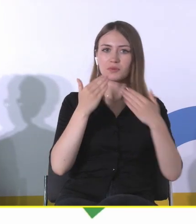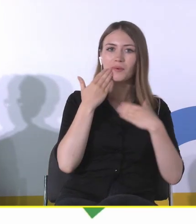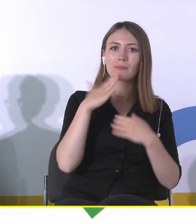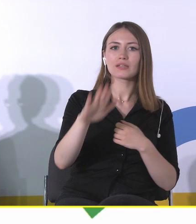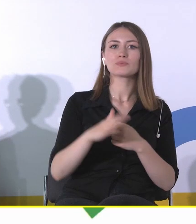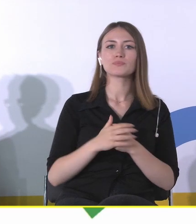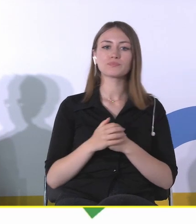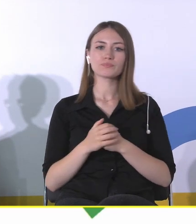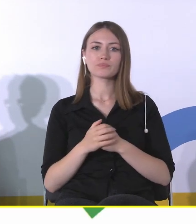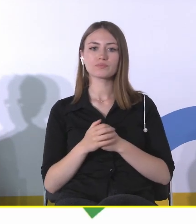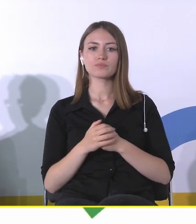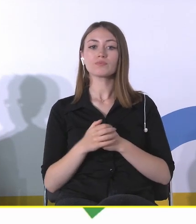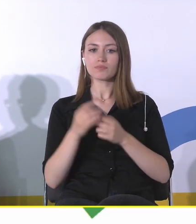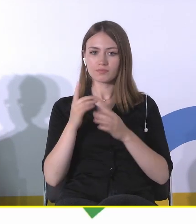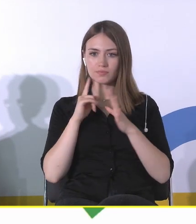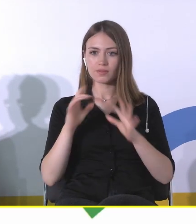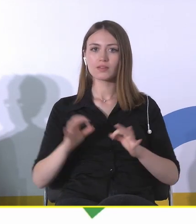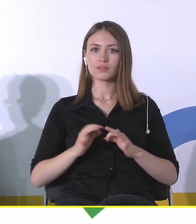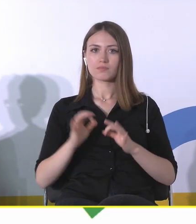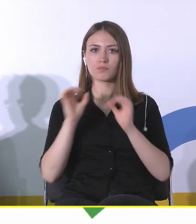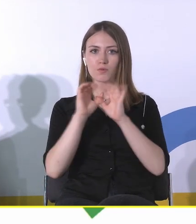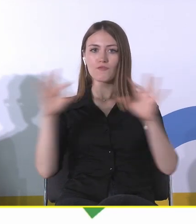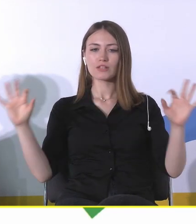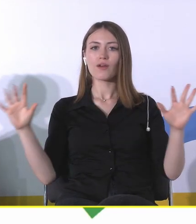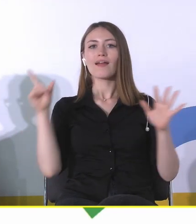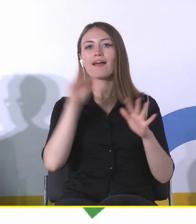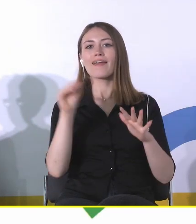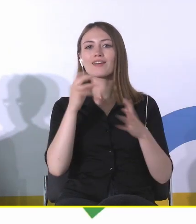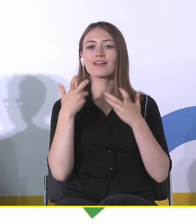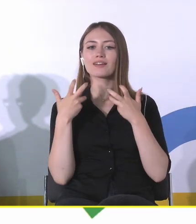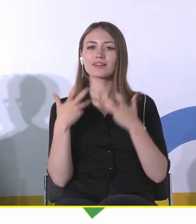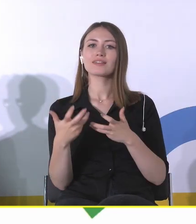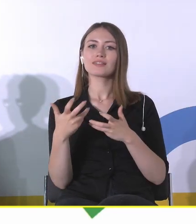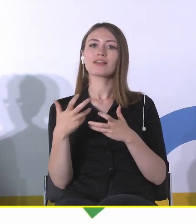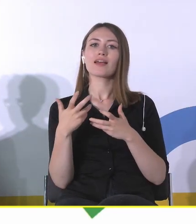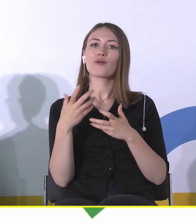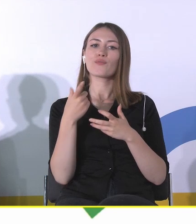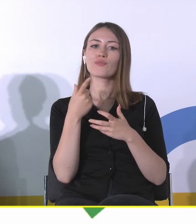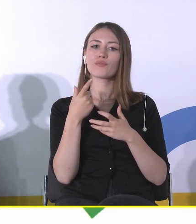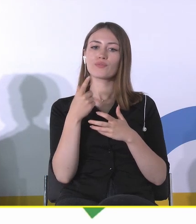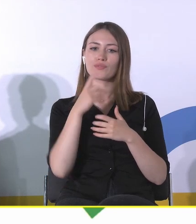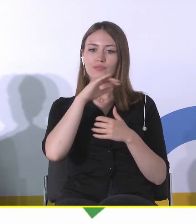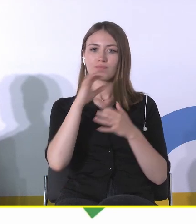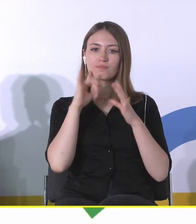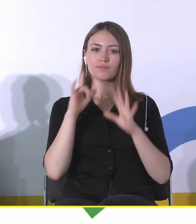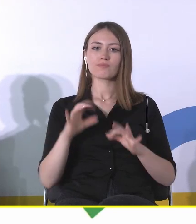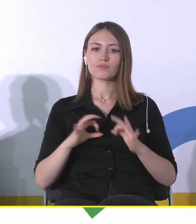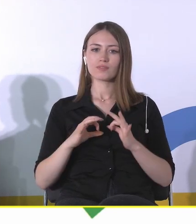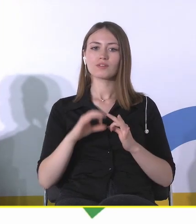Pan Profesor, ale ja mam jeszcze, chciałem jeszcze to pytanie zadać Joannie, Saniatrze, Szelidze.